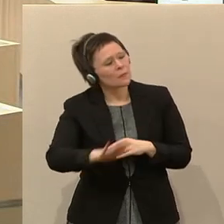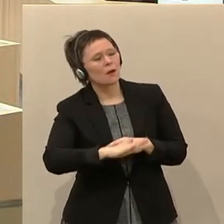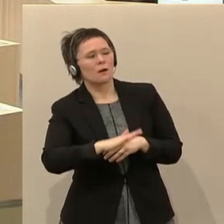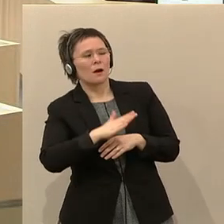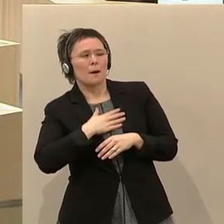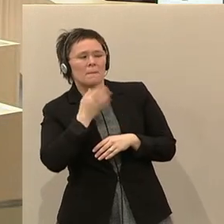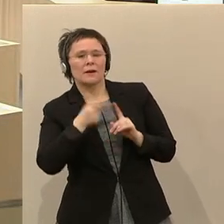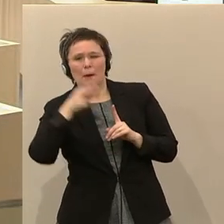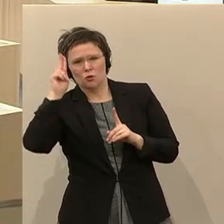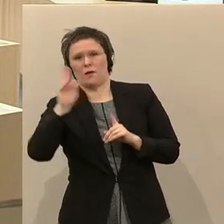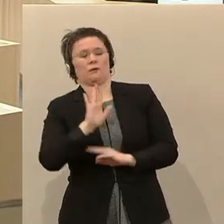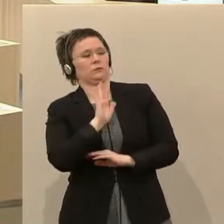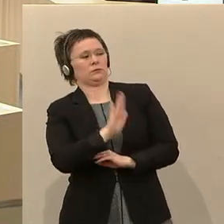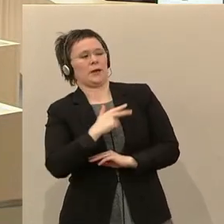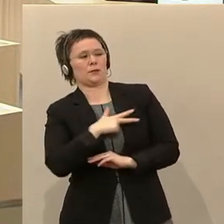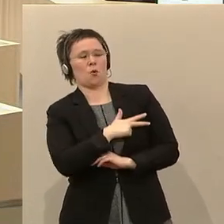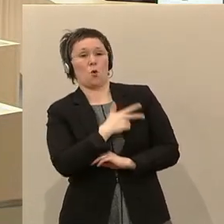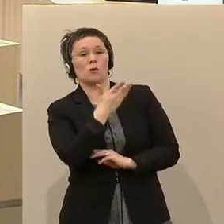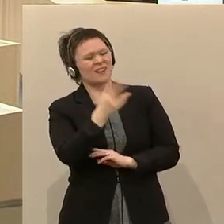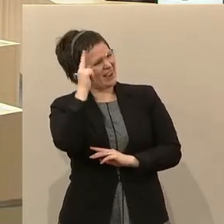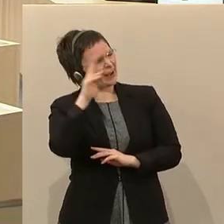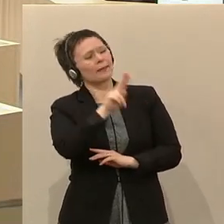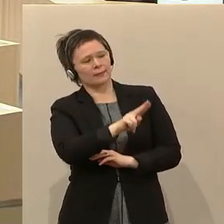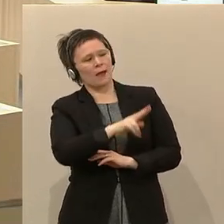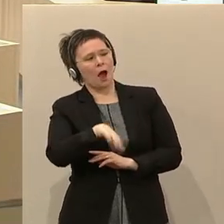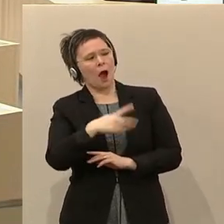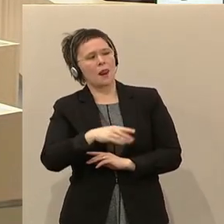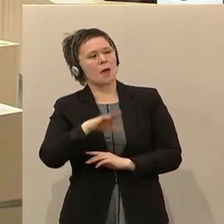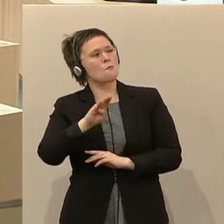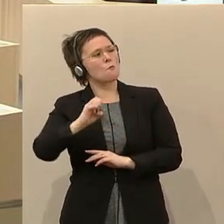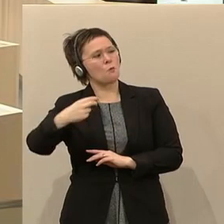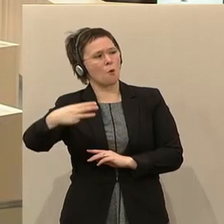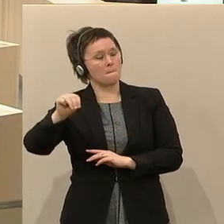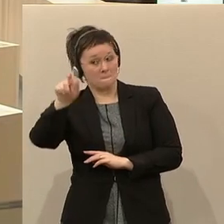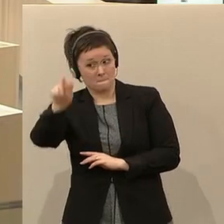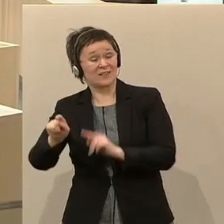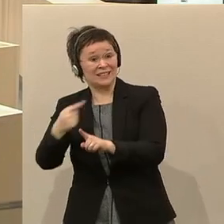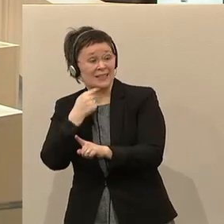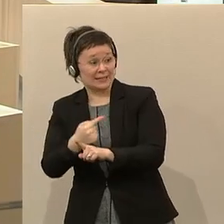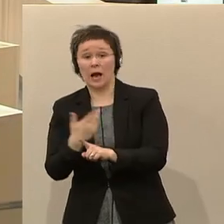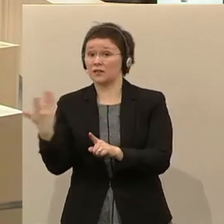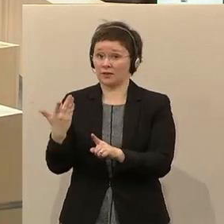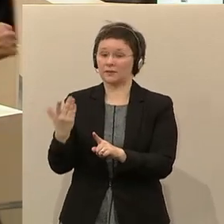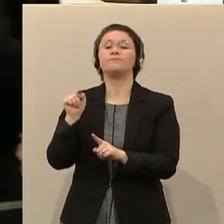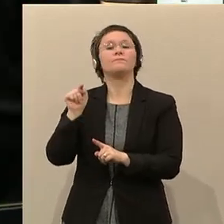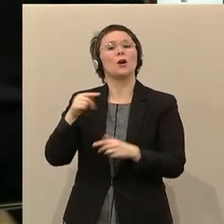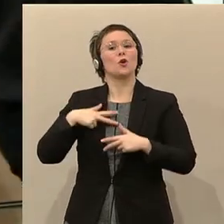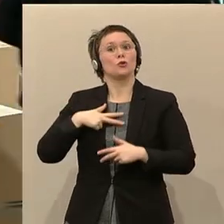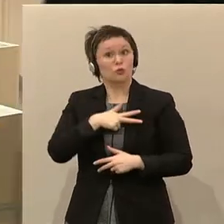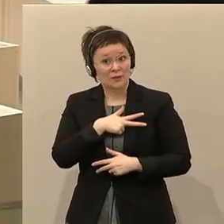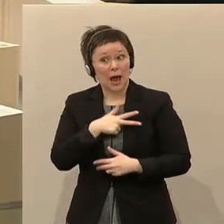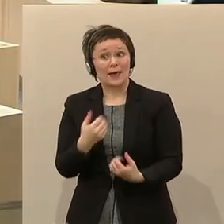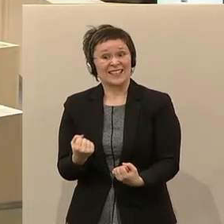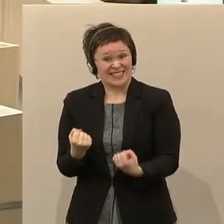alten Hauptverbandspräsidenten Böhm. Der hat Folgendes gesagt, soziale Sicherheit ist die